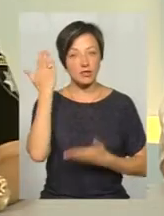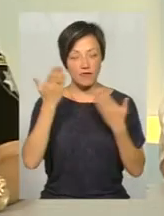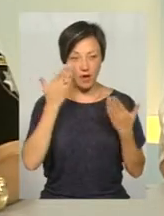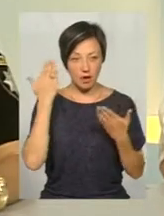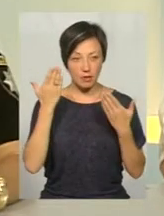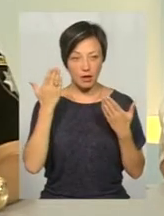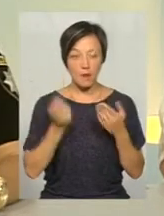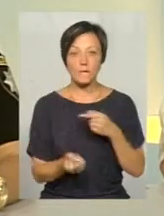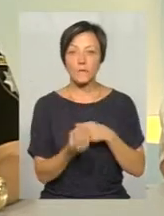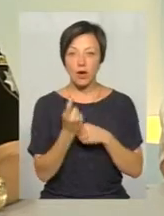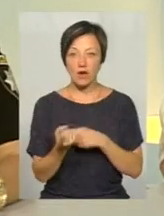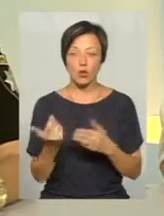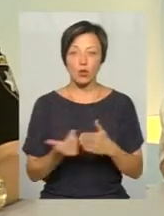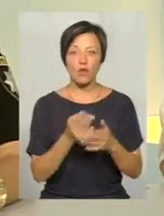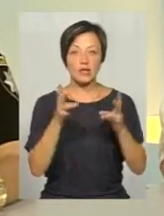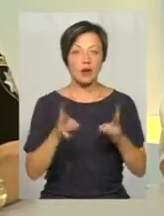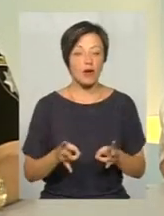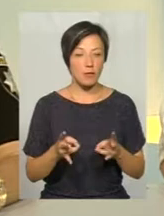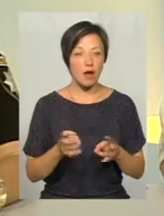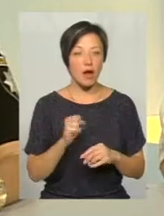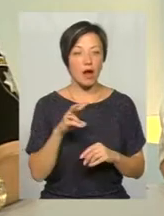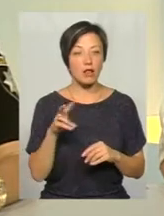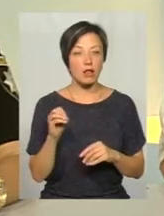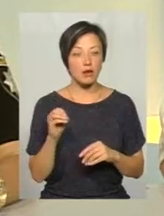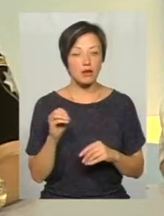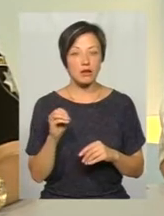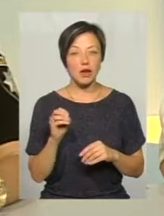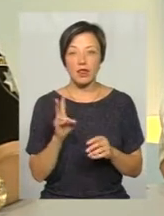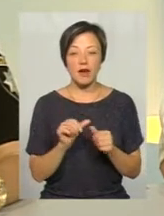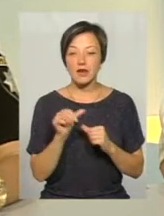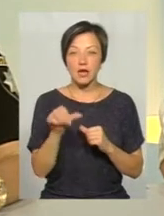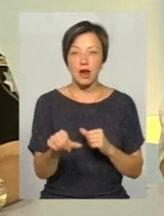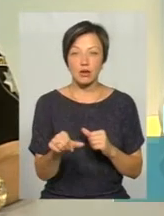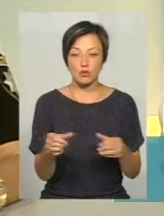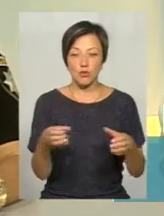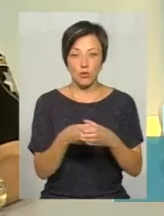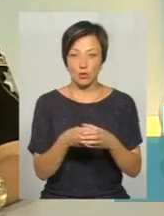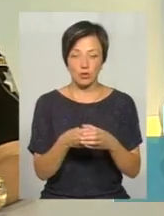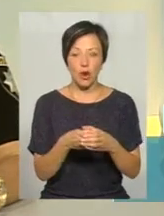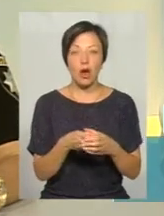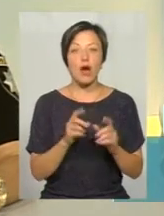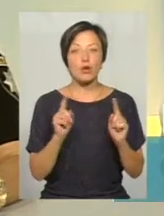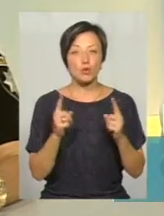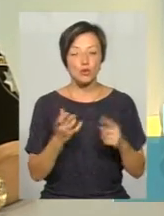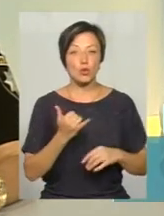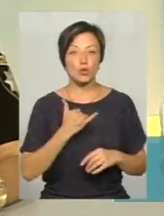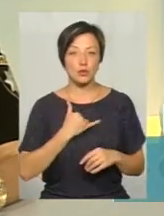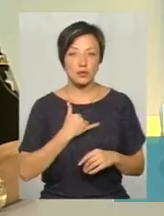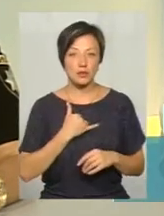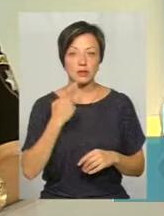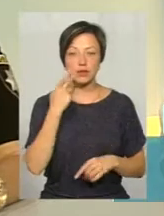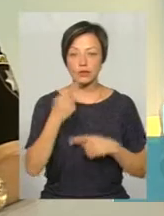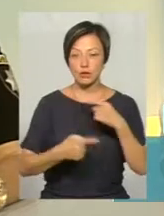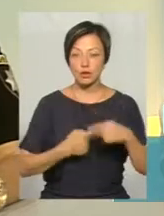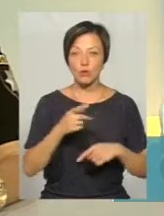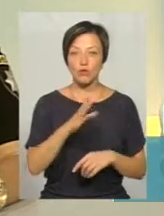з'являються нові травми, але вони не виділяються в якусь окрему когорту. Оскільки в нас завжди